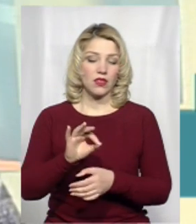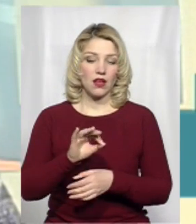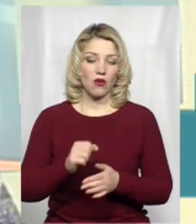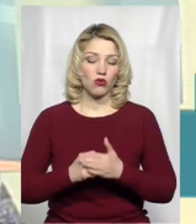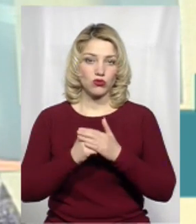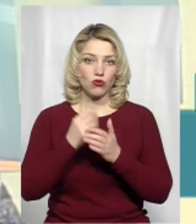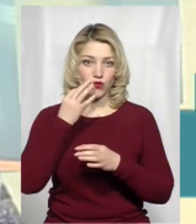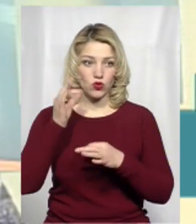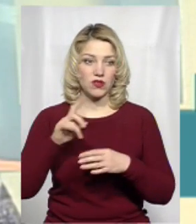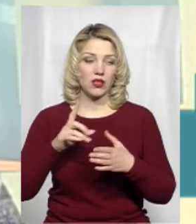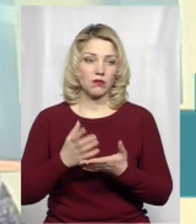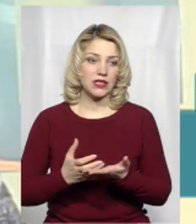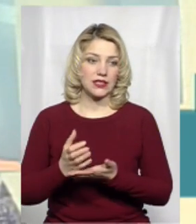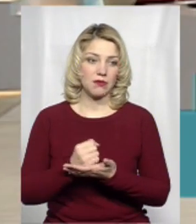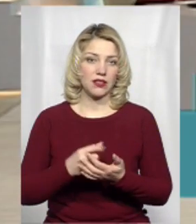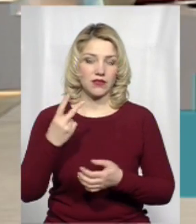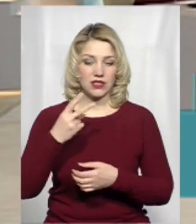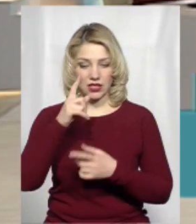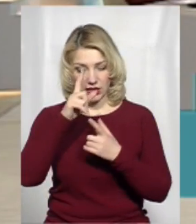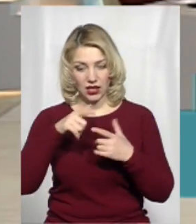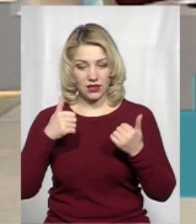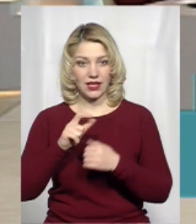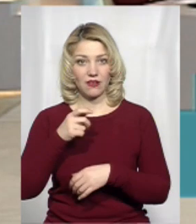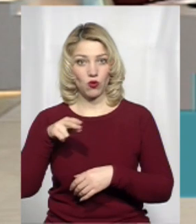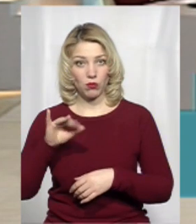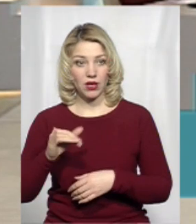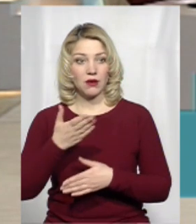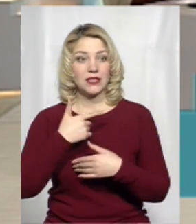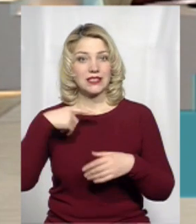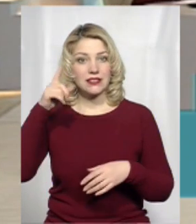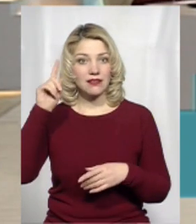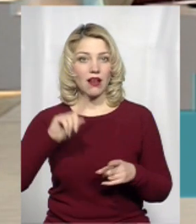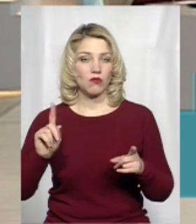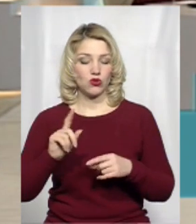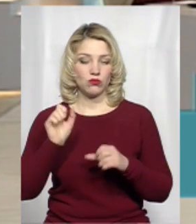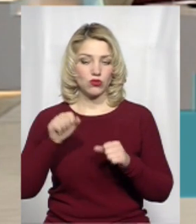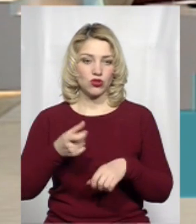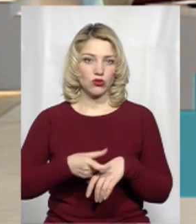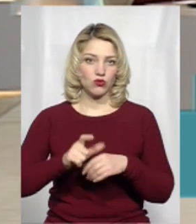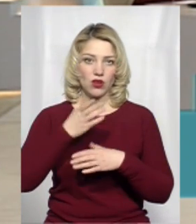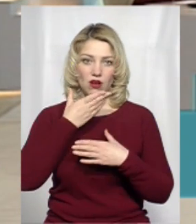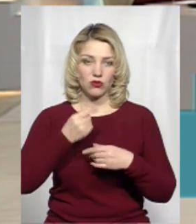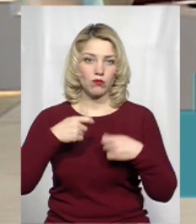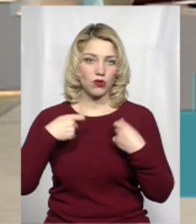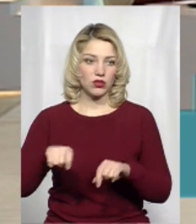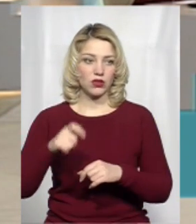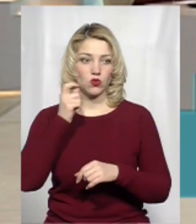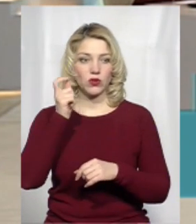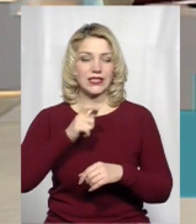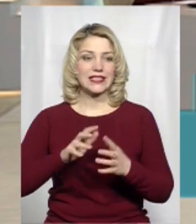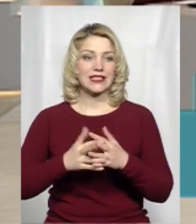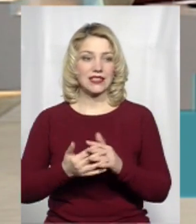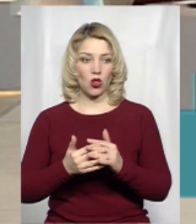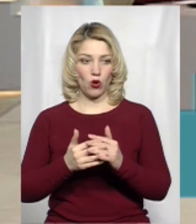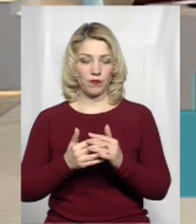досвіду, який ми зібрали в 20 країнах Європи, ми знаємо, що можна дуже гарно продати, власне, українське село.